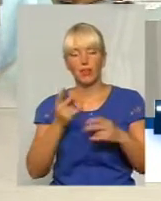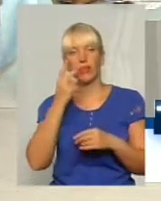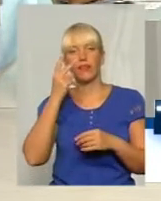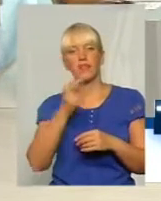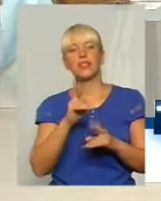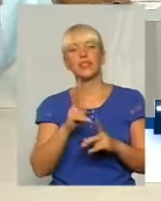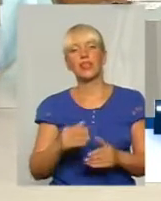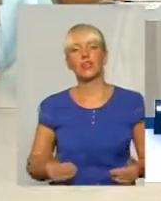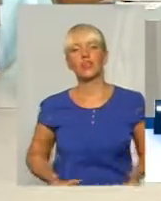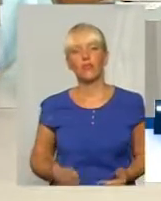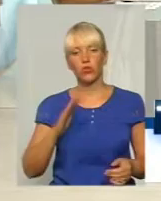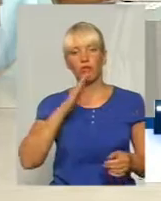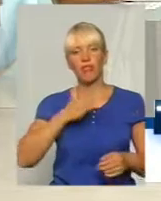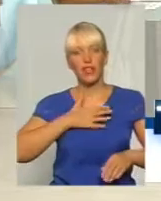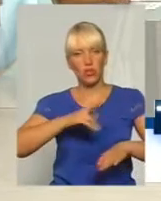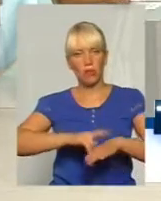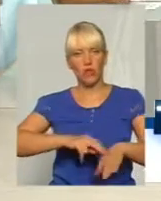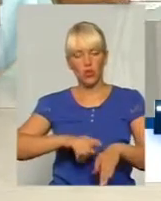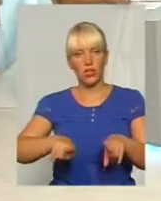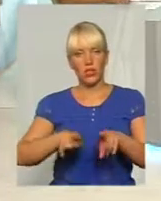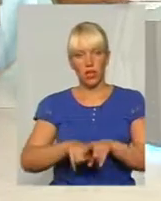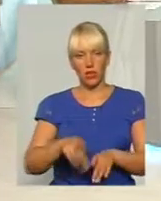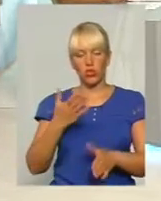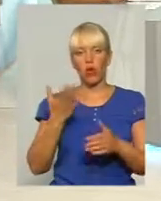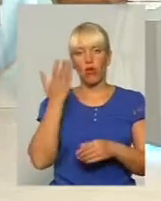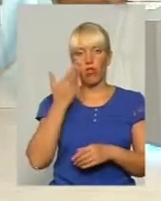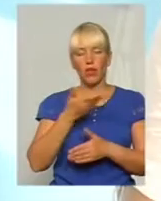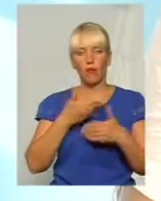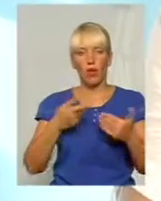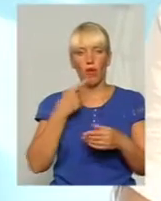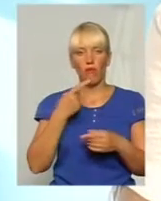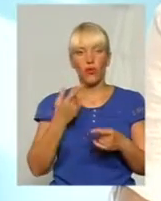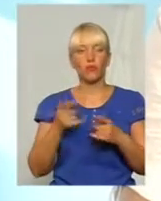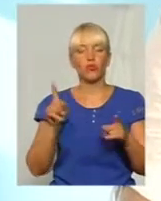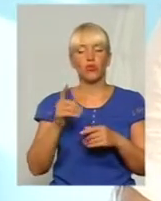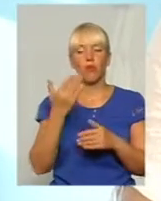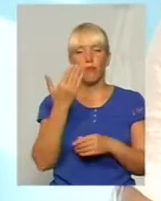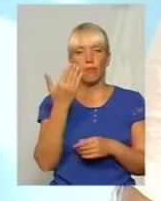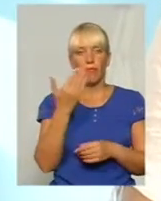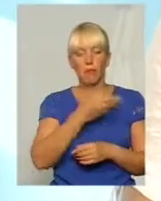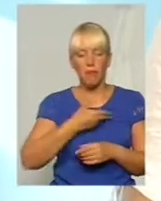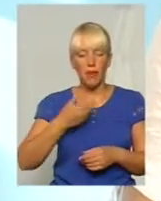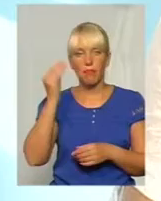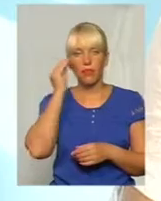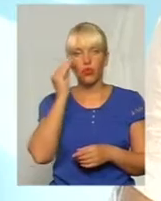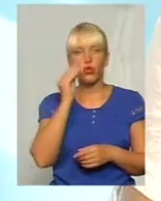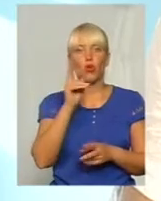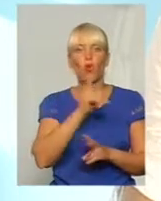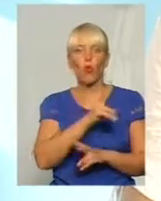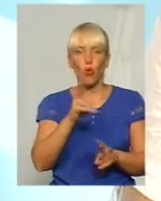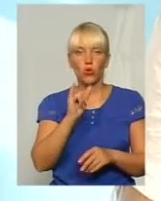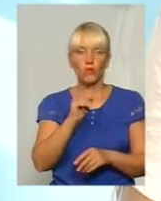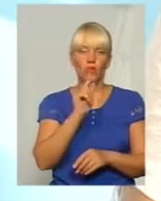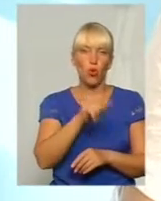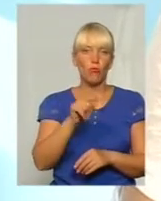як живуть наші правоохоронці. Так. І коли ми говоримо сьогодні, ми просто підозрюємо там когось у тому, у тому, у тому. Але це елементарно